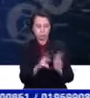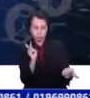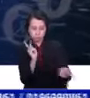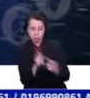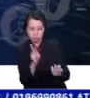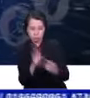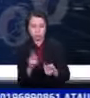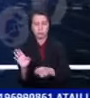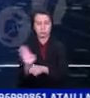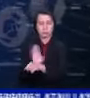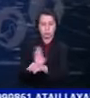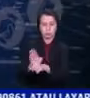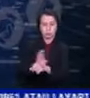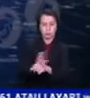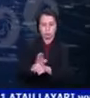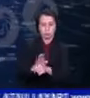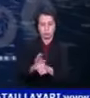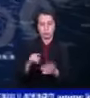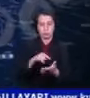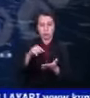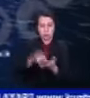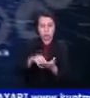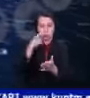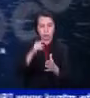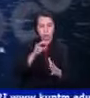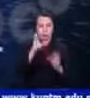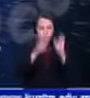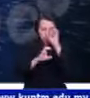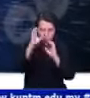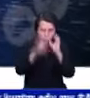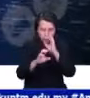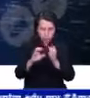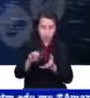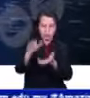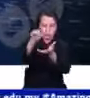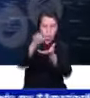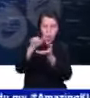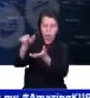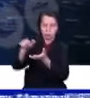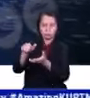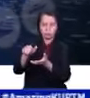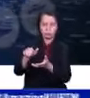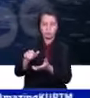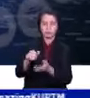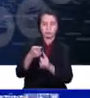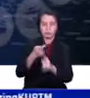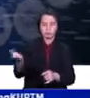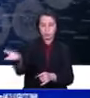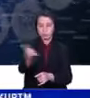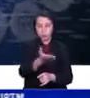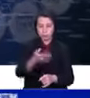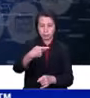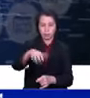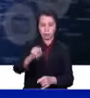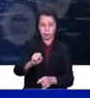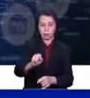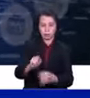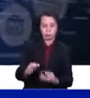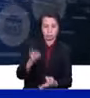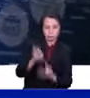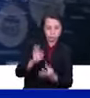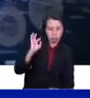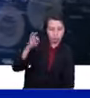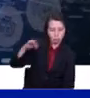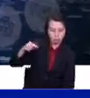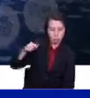perniagaan Matchme ini untuk mencari pembekal dari kalangan PKS yang berkelayakan